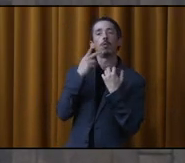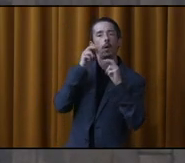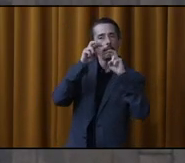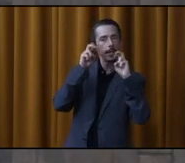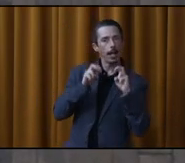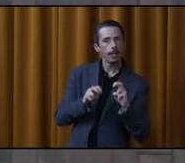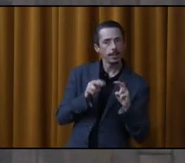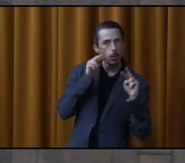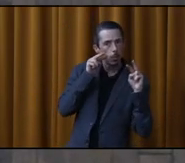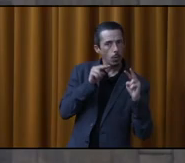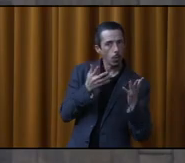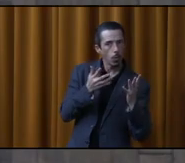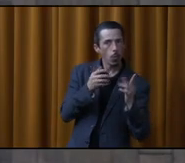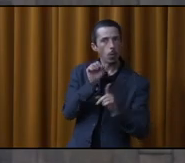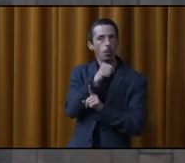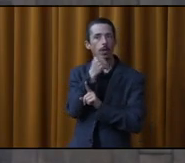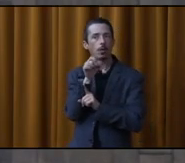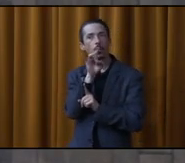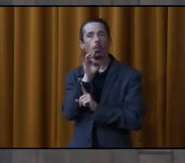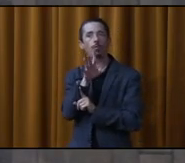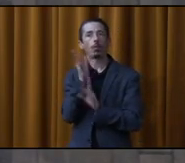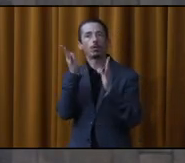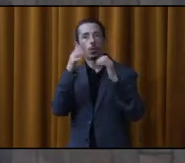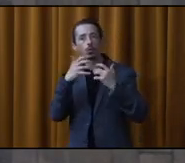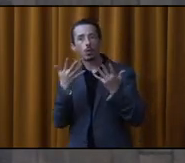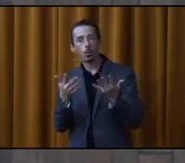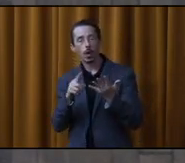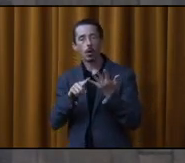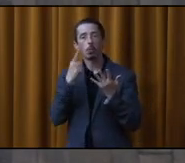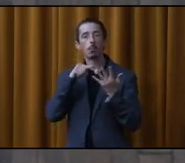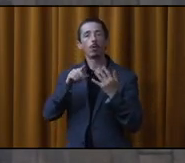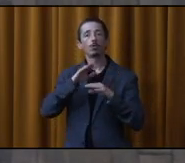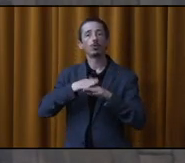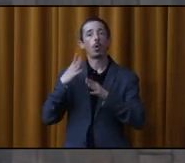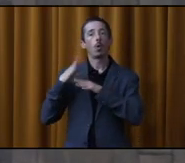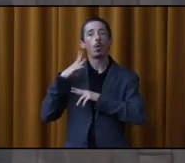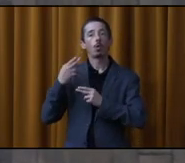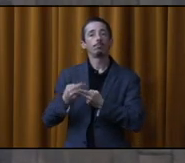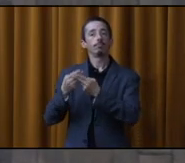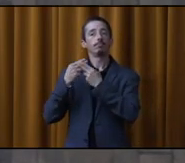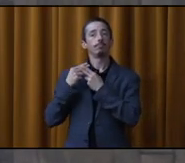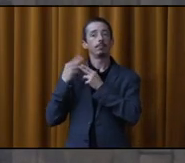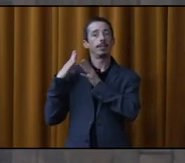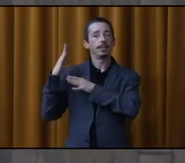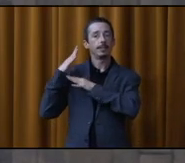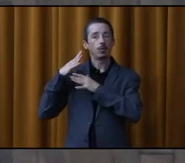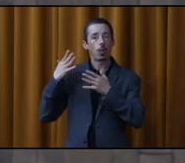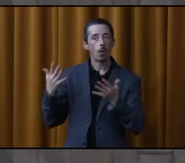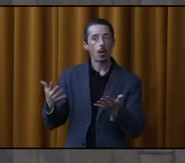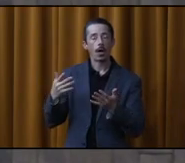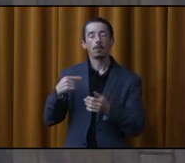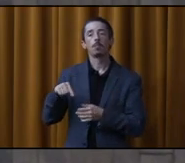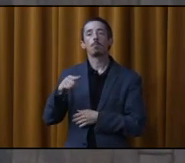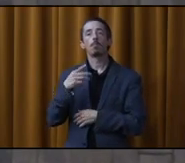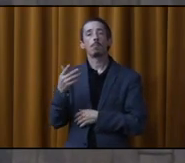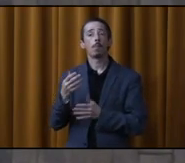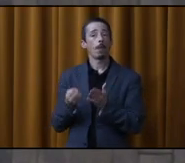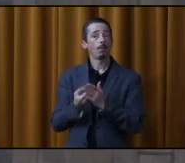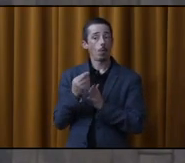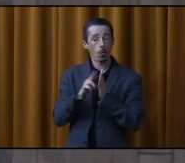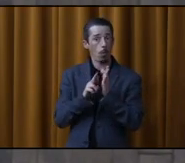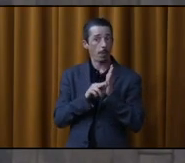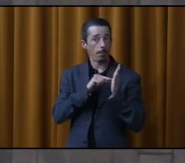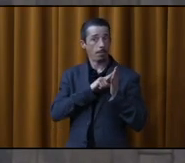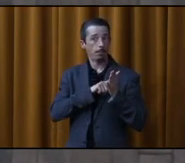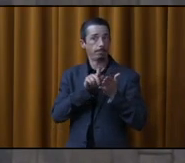analyse et qui peut refuser la destruction, notamment pour une question de préservation du patrimoine. Donc, c'est des nouveaux règlements